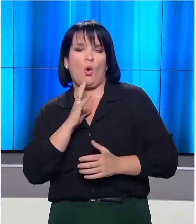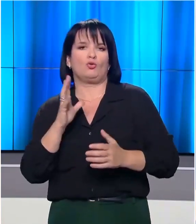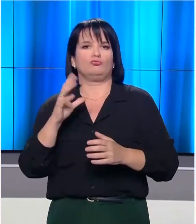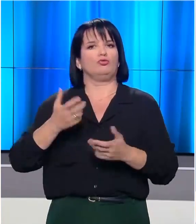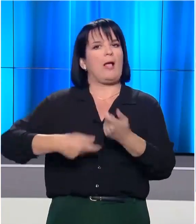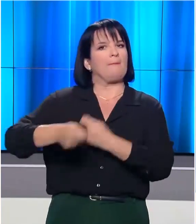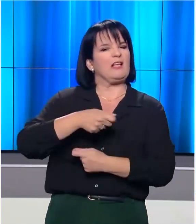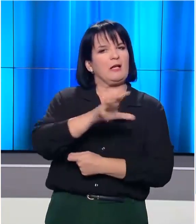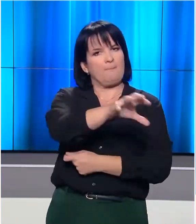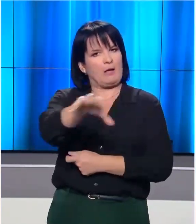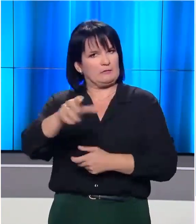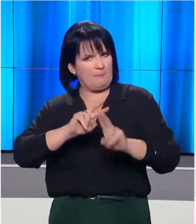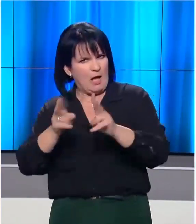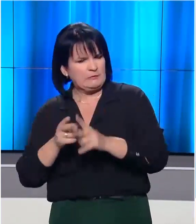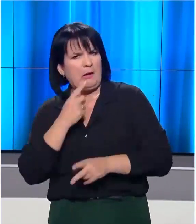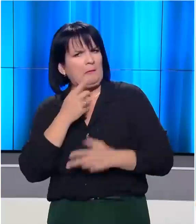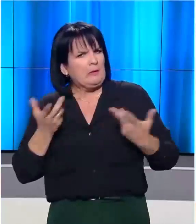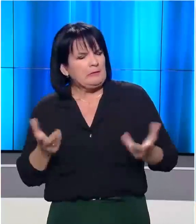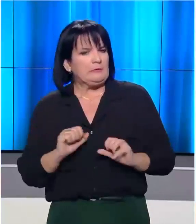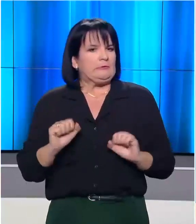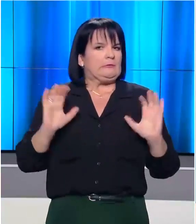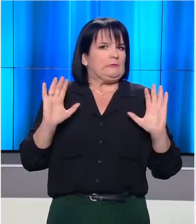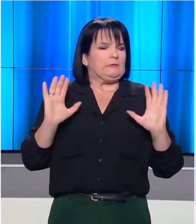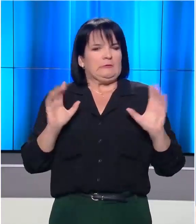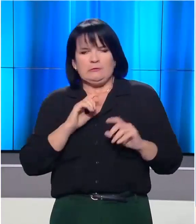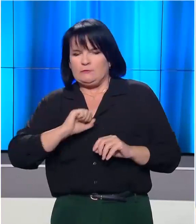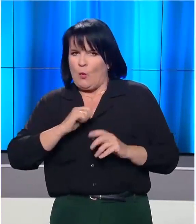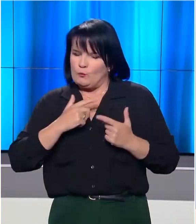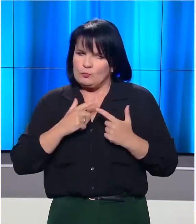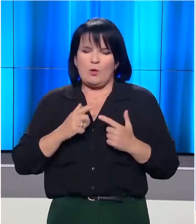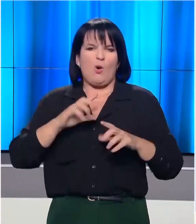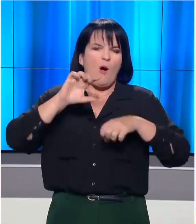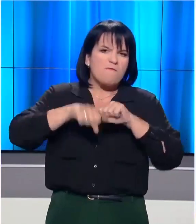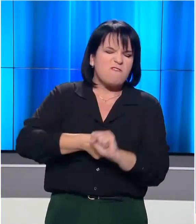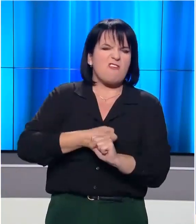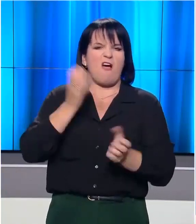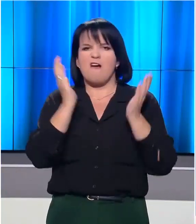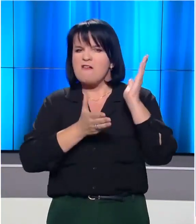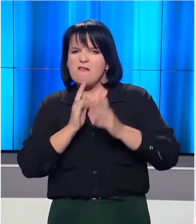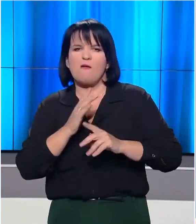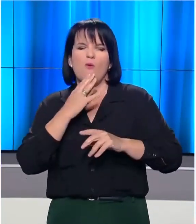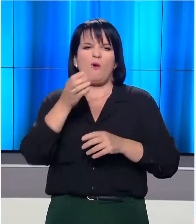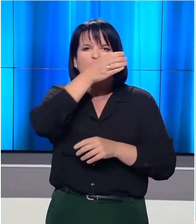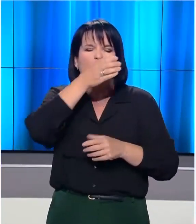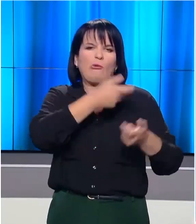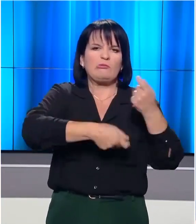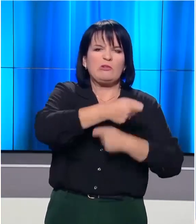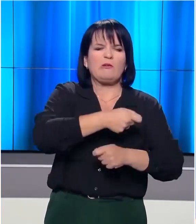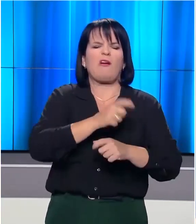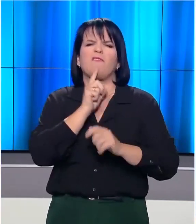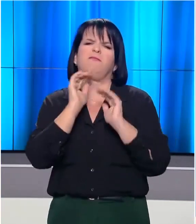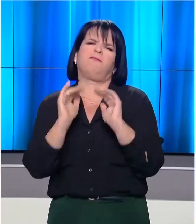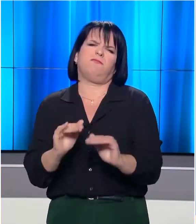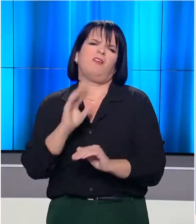επιχειρηματίες της περιοχής πάντως δηλώνουν ότι φοβούνται να κυκλοφορήσουν εξαιτίας των επεισοδίων βίας και ζητούν να σταματήσει το εμπόριο ναρκωτικών που είναι